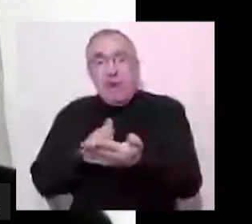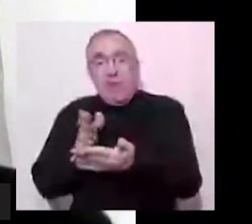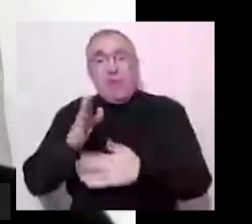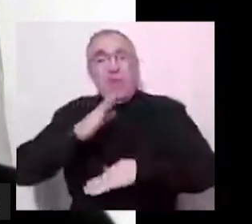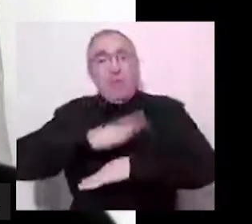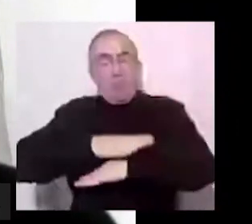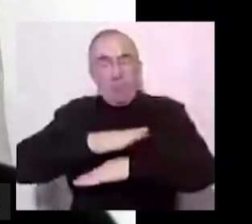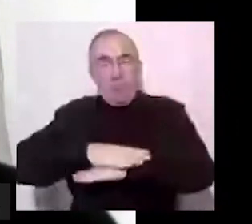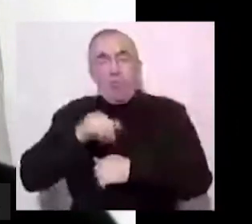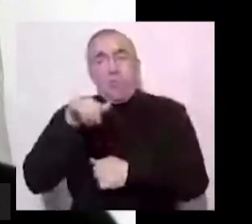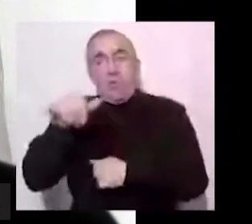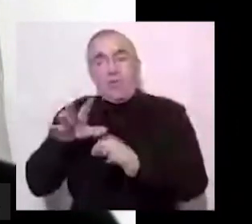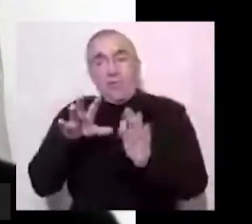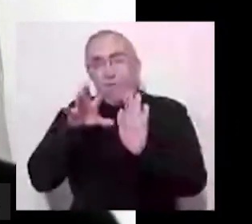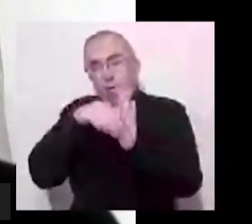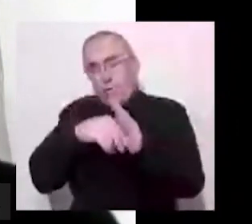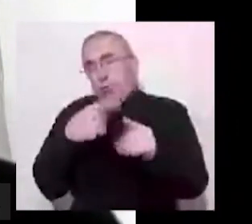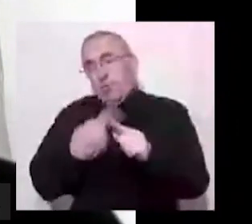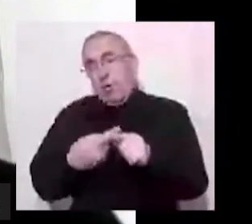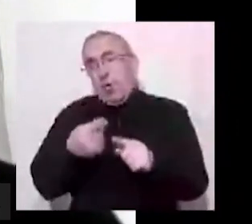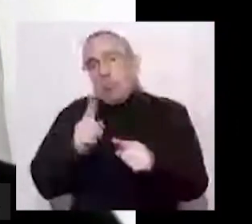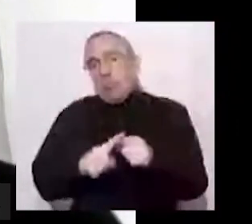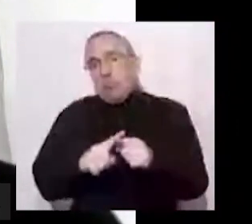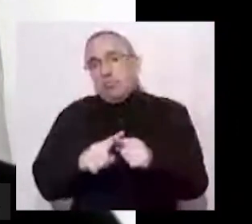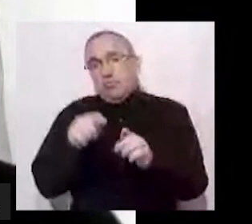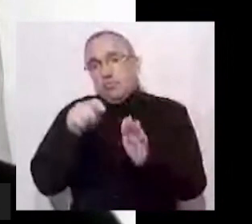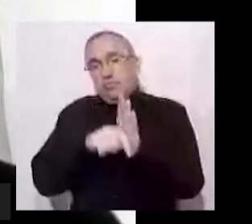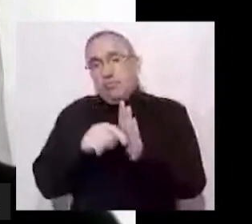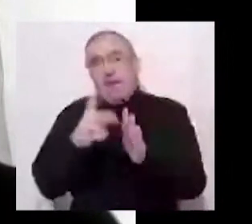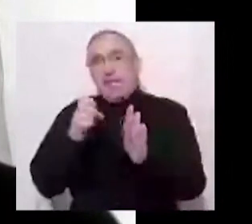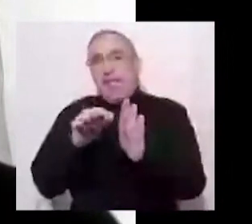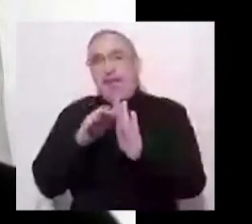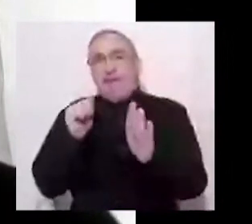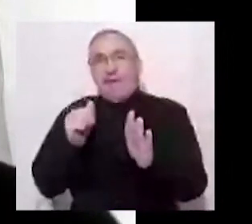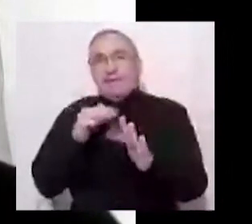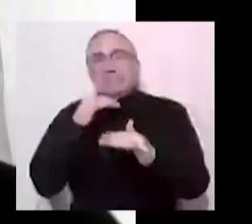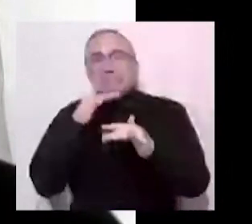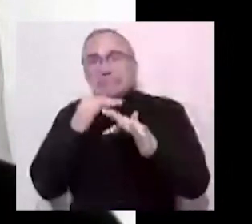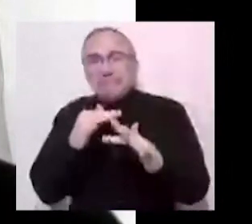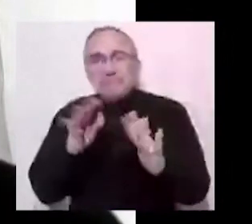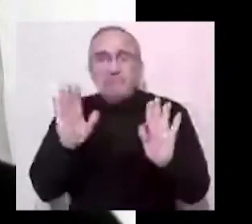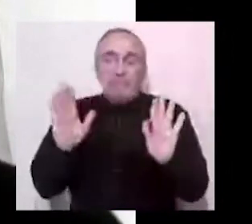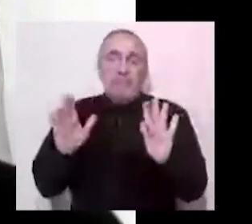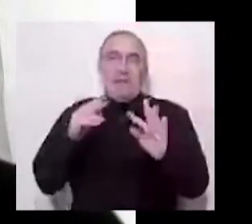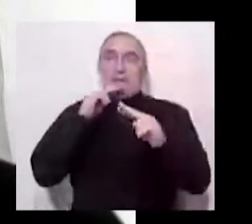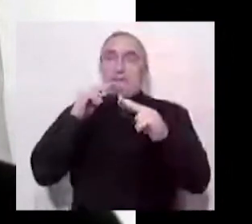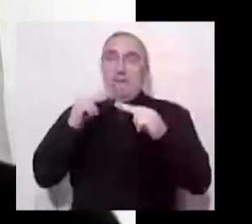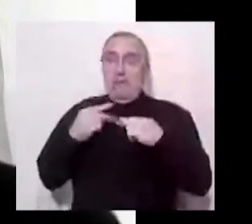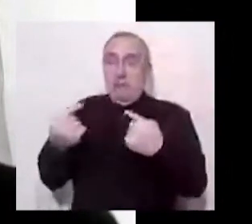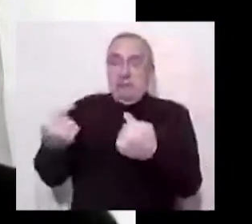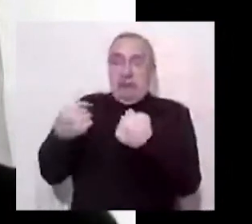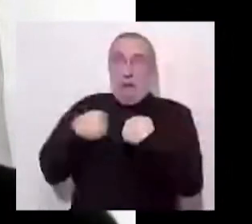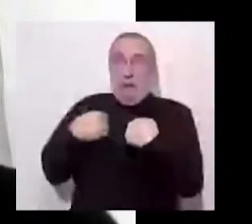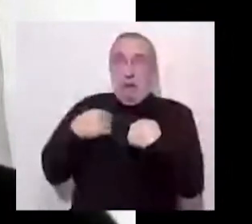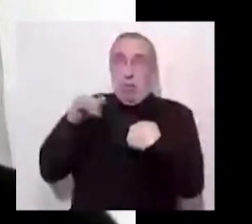в нее вложити таку штуку, не вызвати агресії, не вызвати внимання у оккупантов.